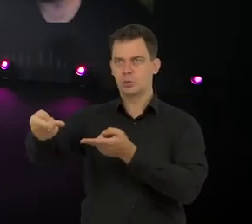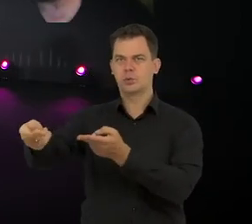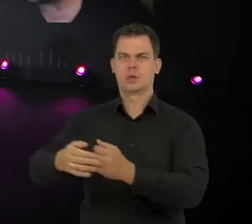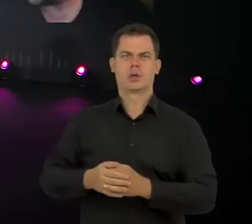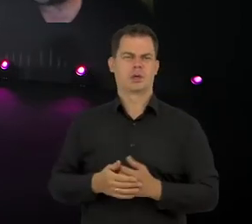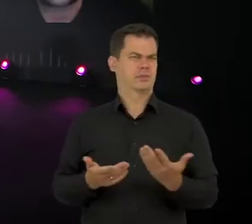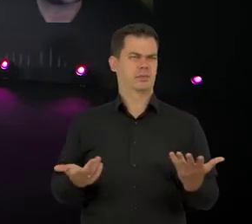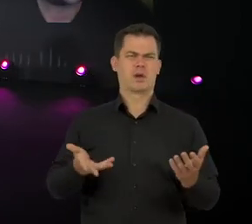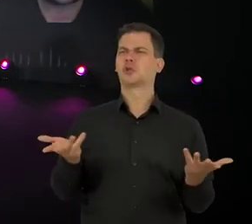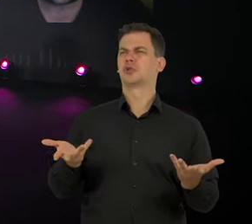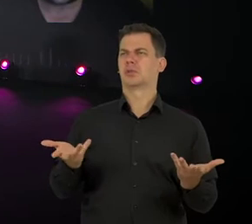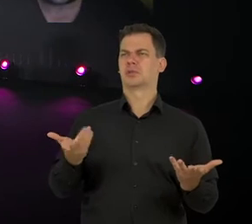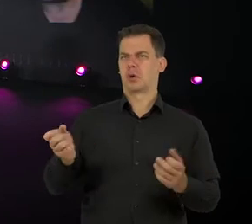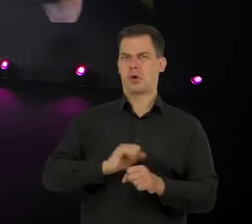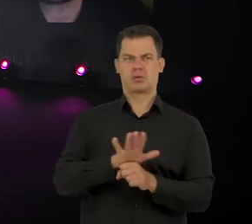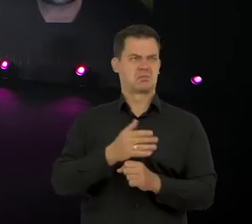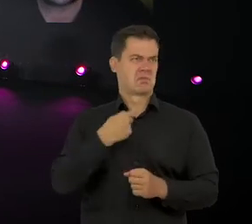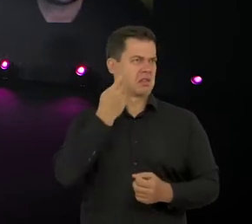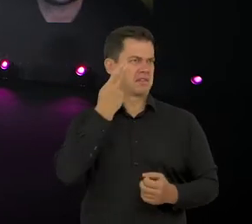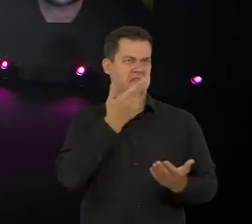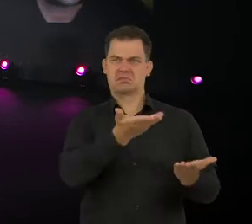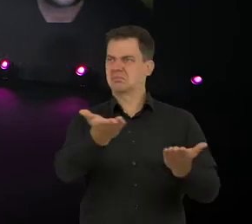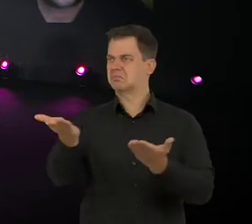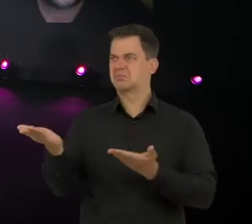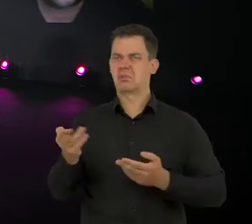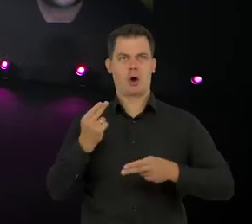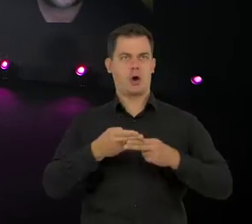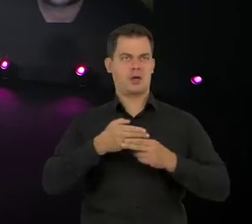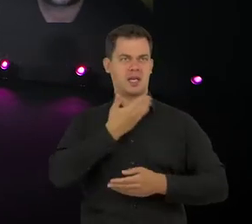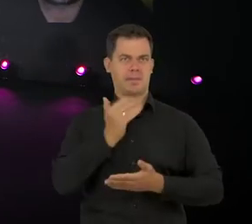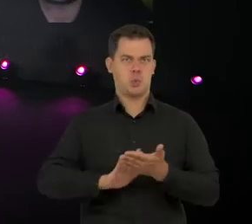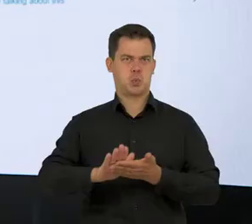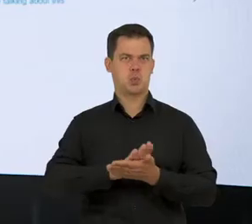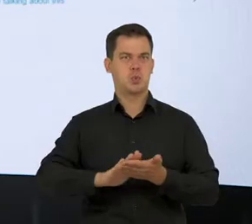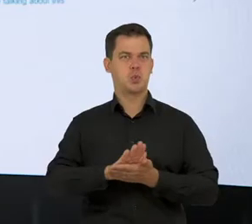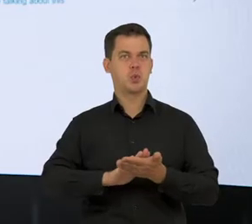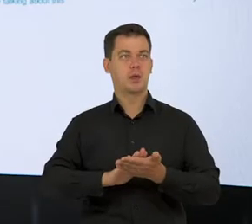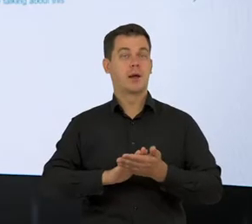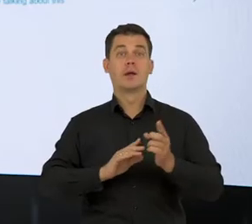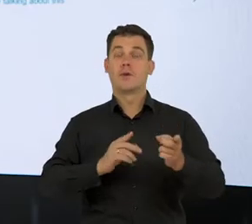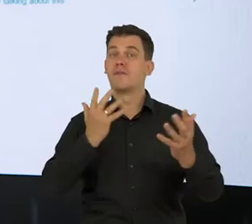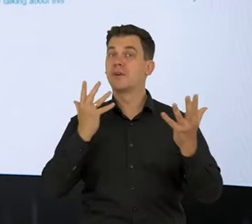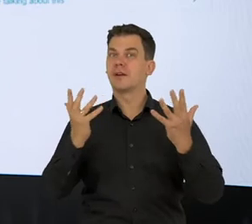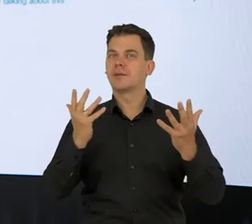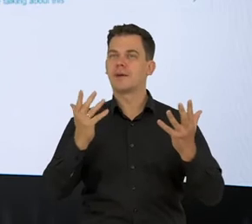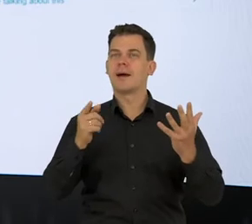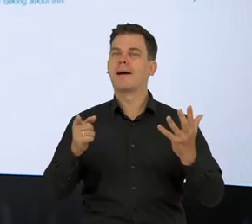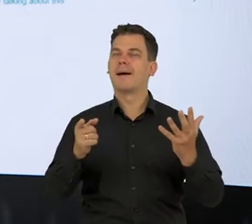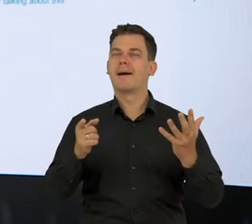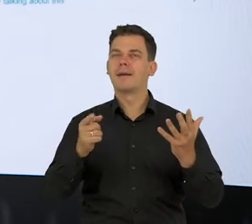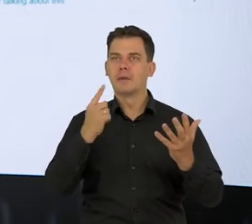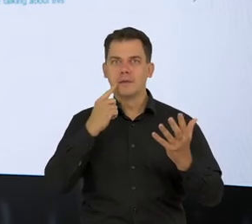chorych, to mówimy, hej, zaraz, mówimy o pandemii, przecież ja tutaj nikogo chorego nie widziałem. Tak więc brak pewnych metod